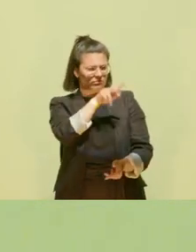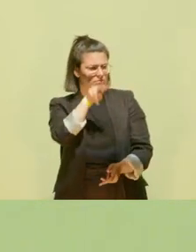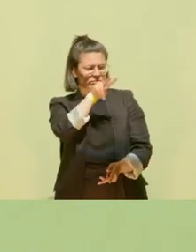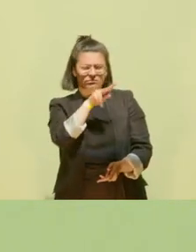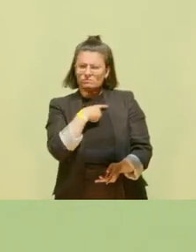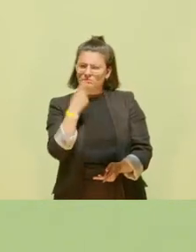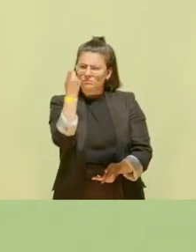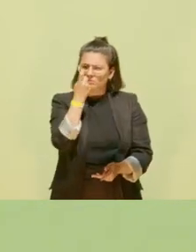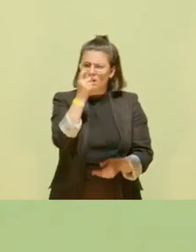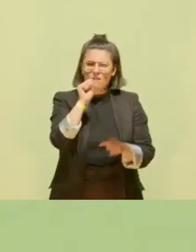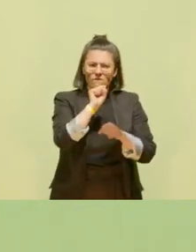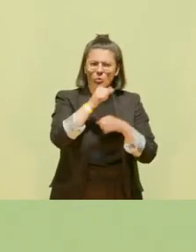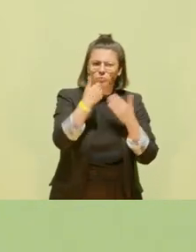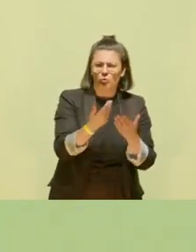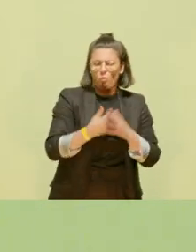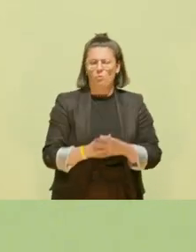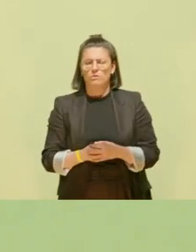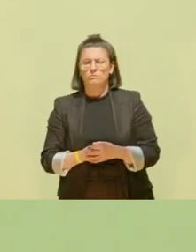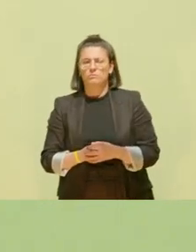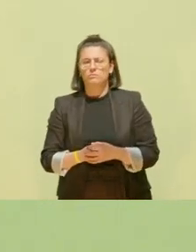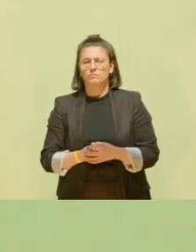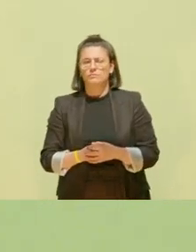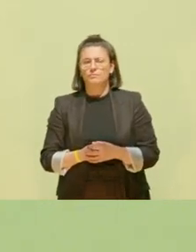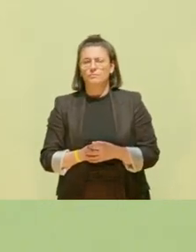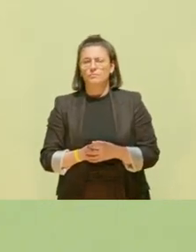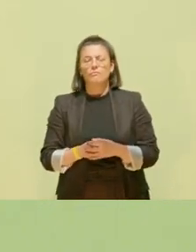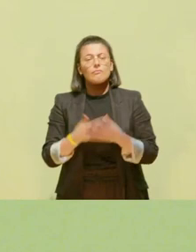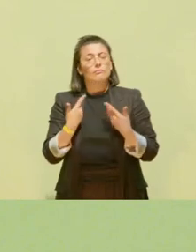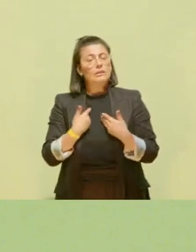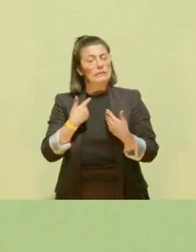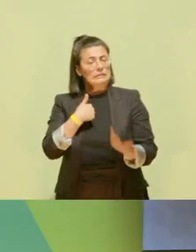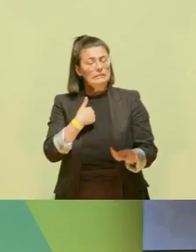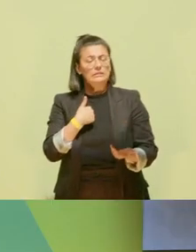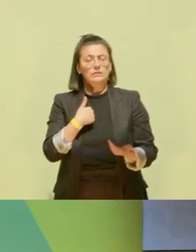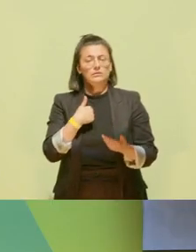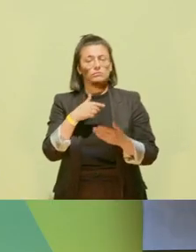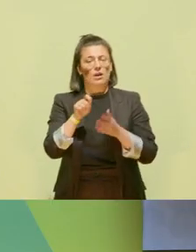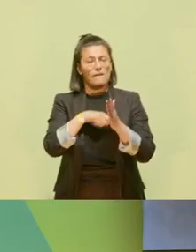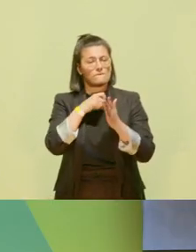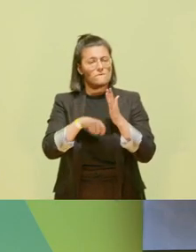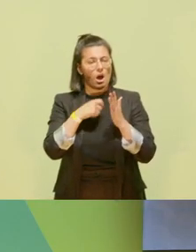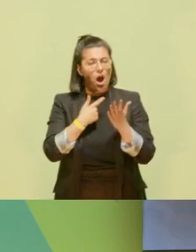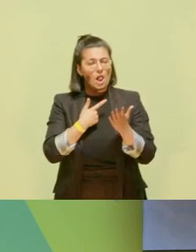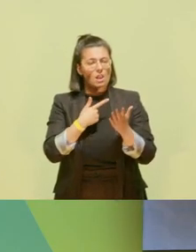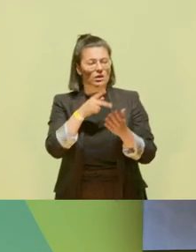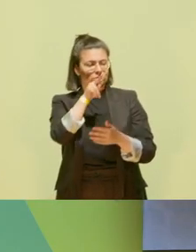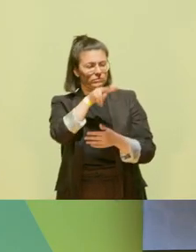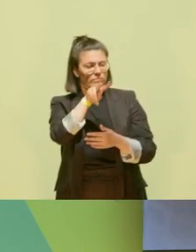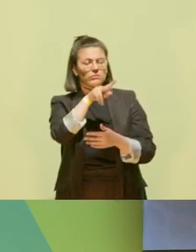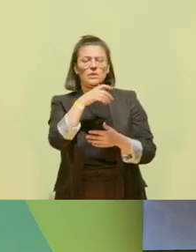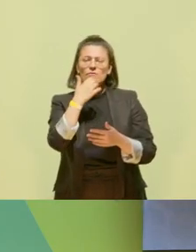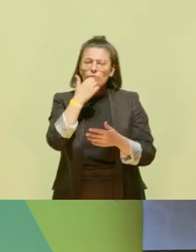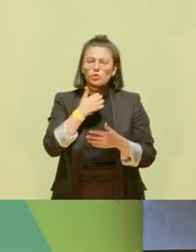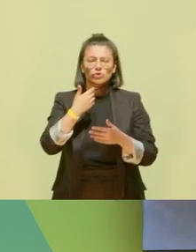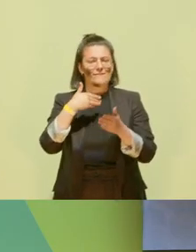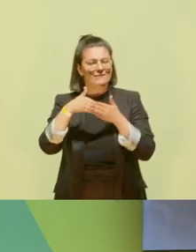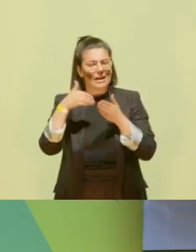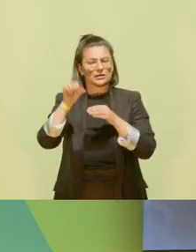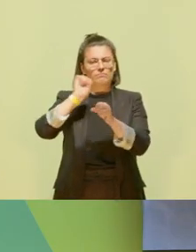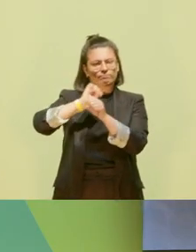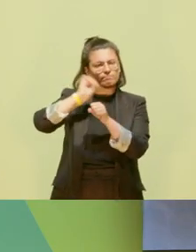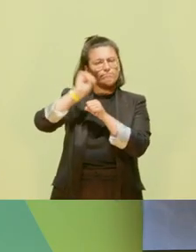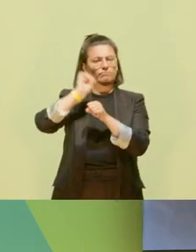Ich nehme diese Wahl als politischen Ansporn dafür, die Hand auszustrecken zur